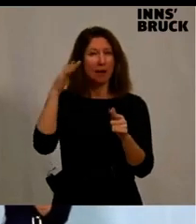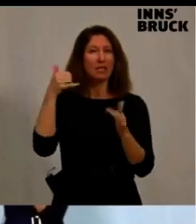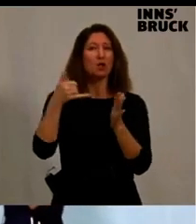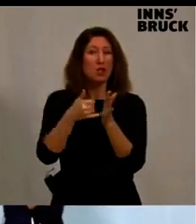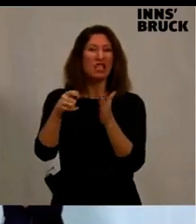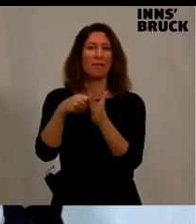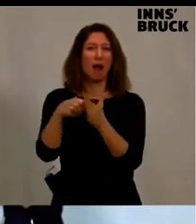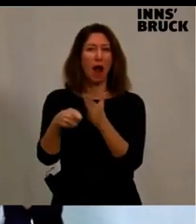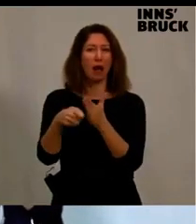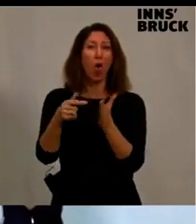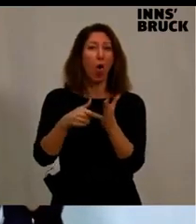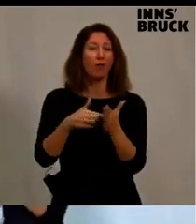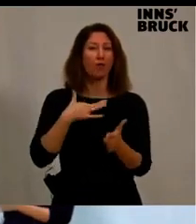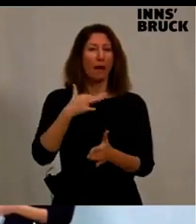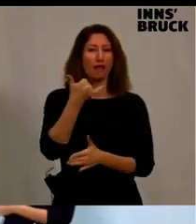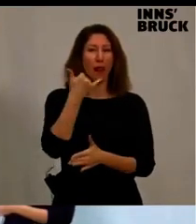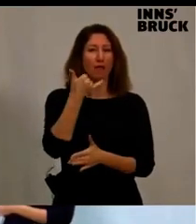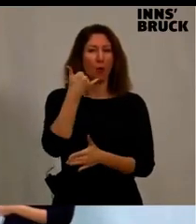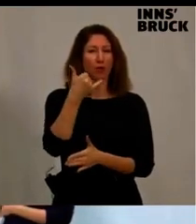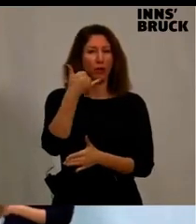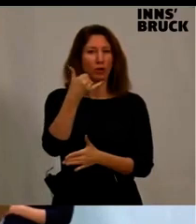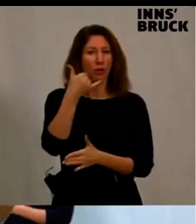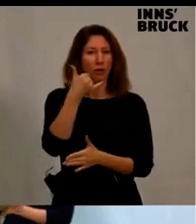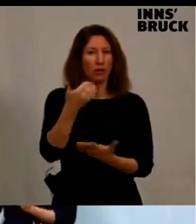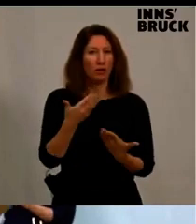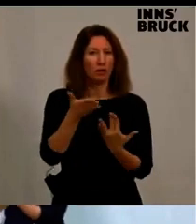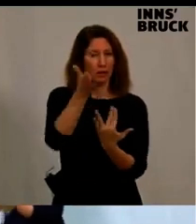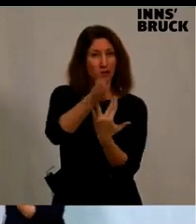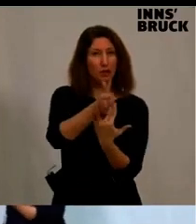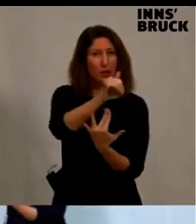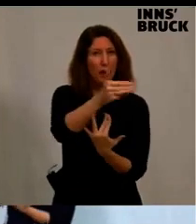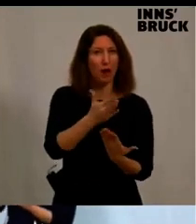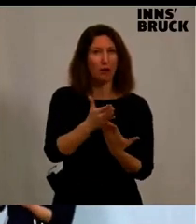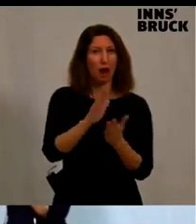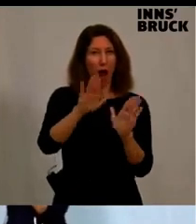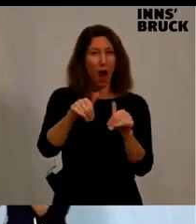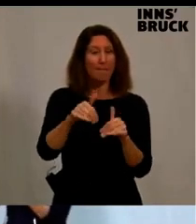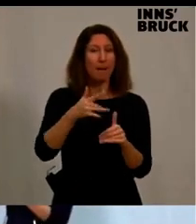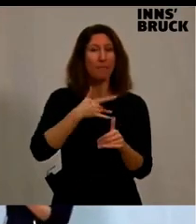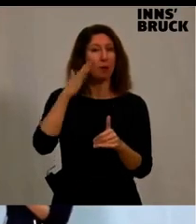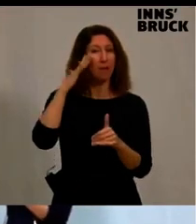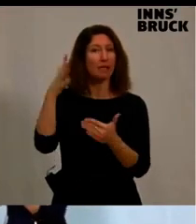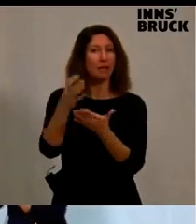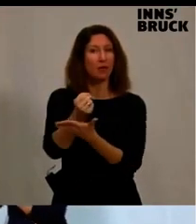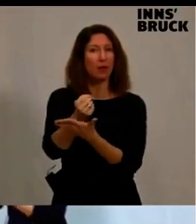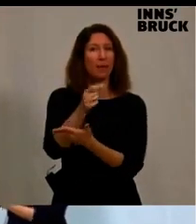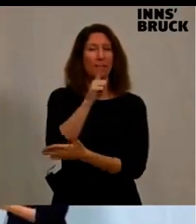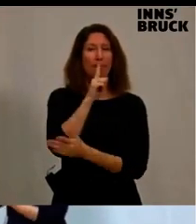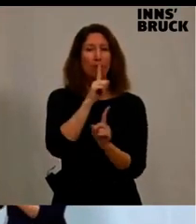oft vom Herrn Bürgermeister angewählt worden, meine Telefonnummer. Seitdem, Stillstand. Wie soll ein Bürger,